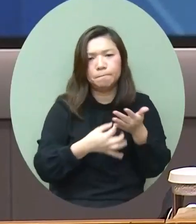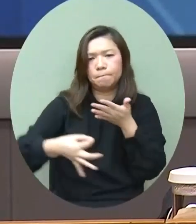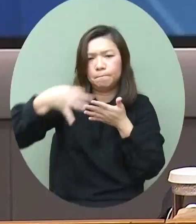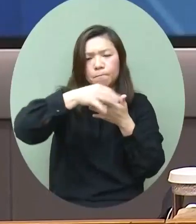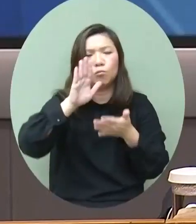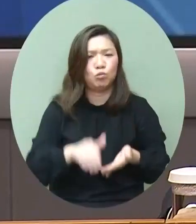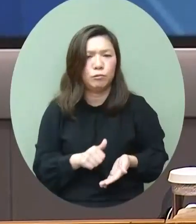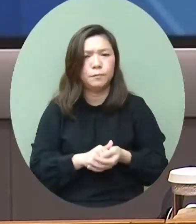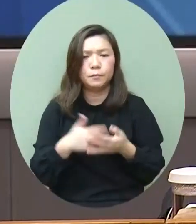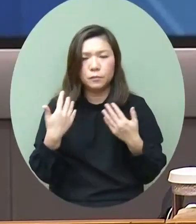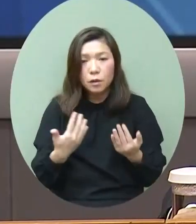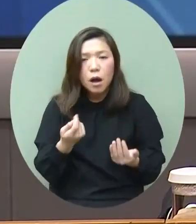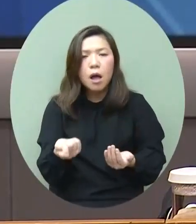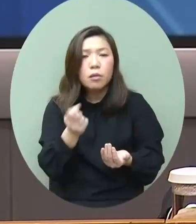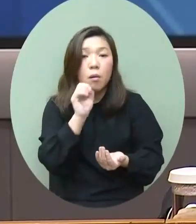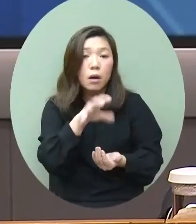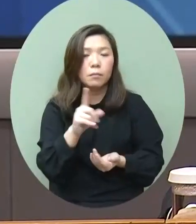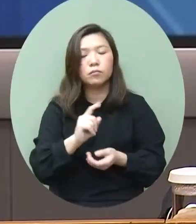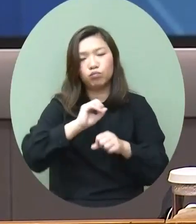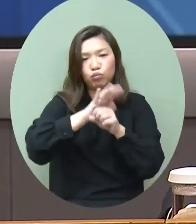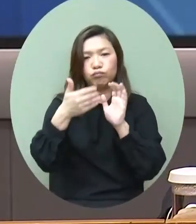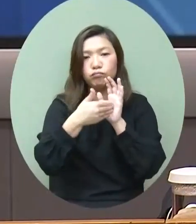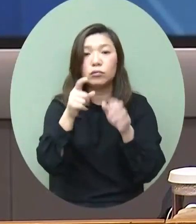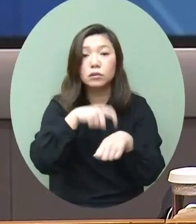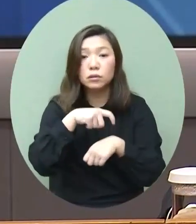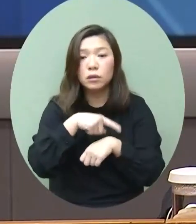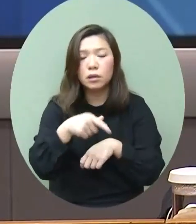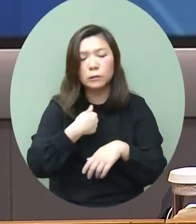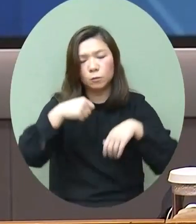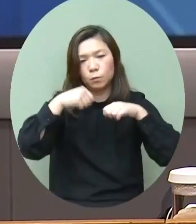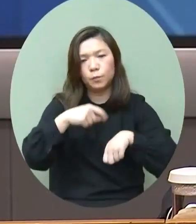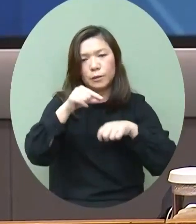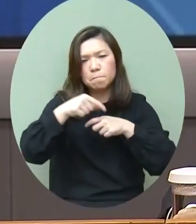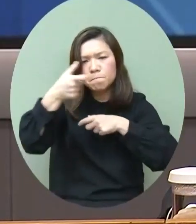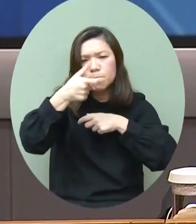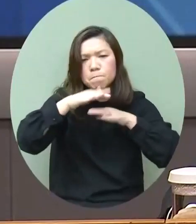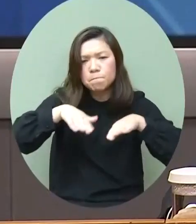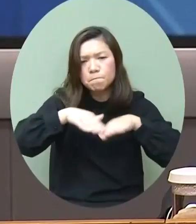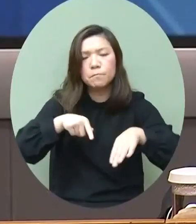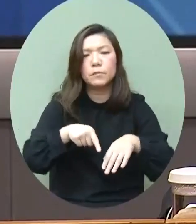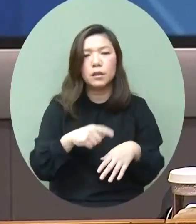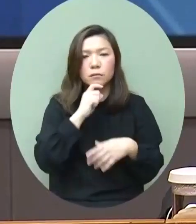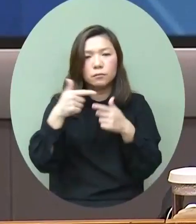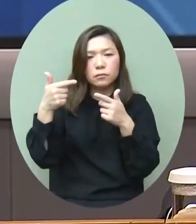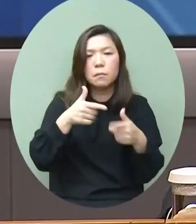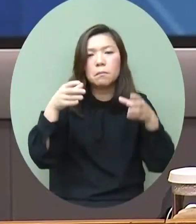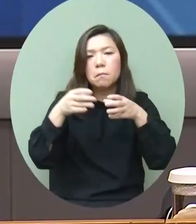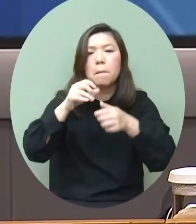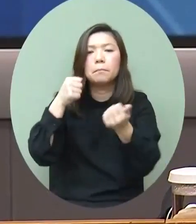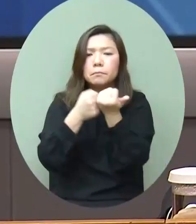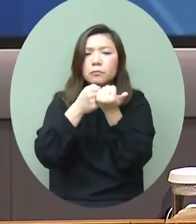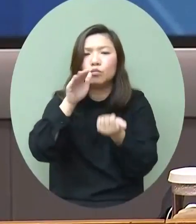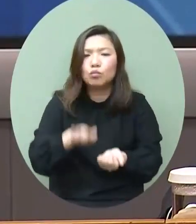大簡而言之在抗擊疫情的當下我們會堅守金融穩定持續為業界提供支援